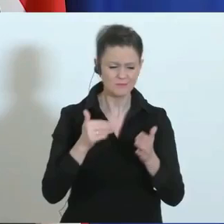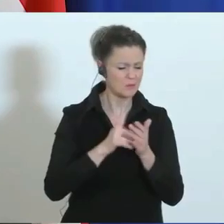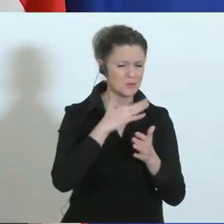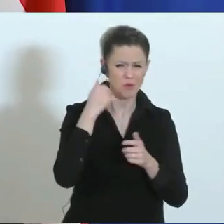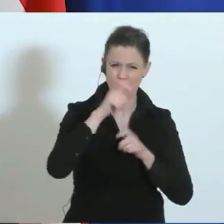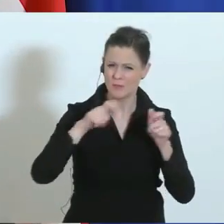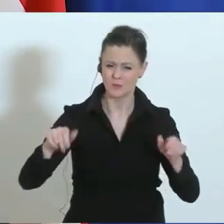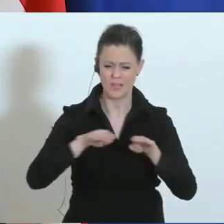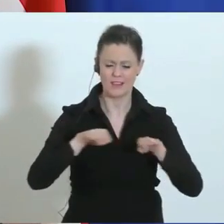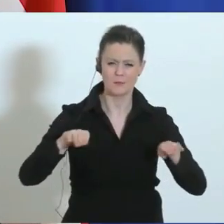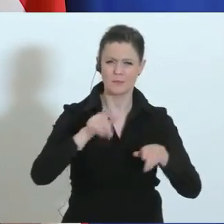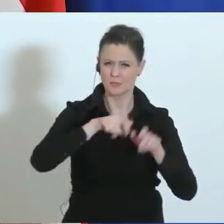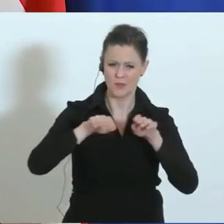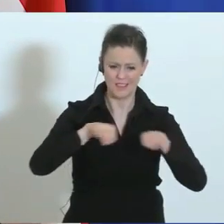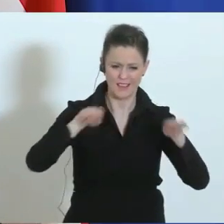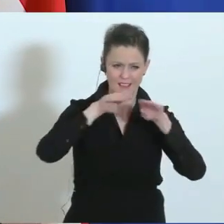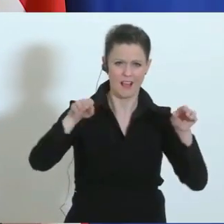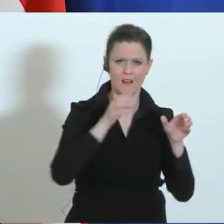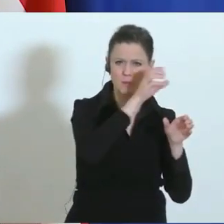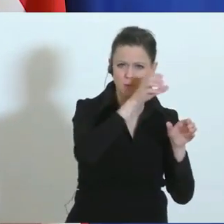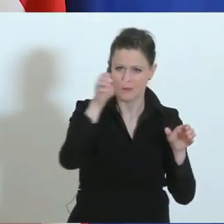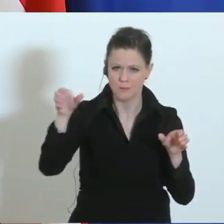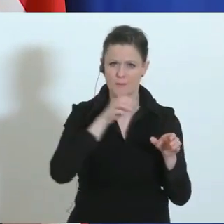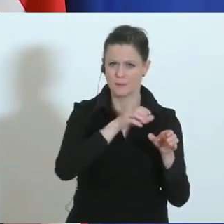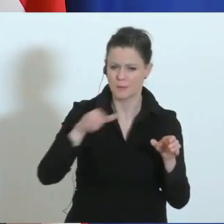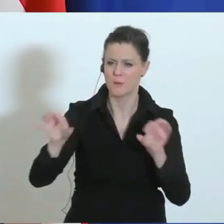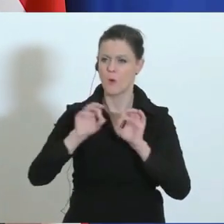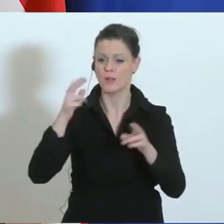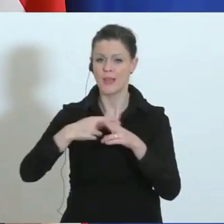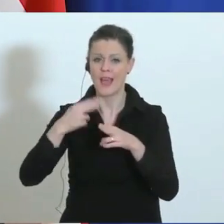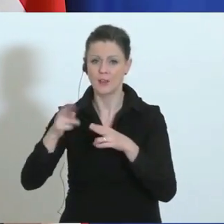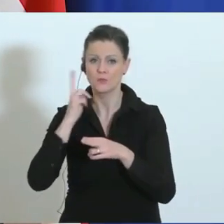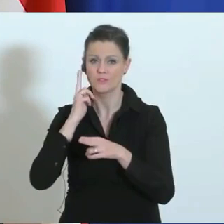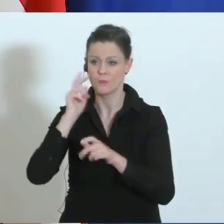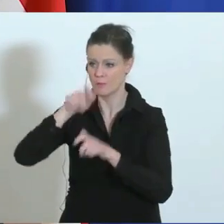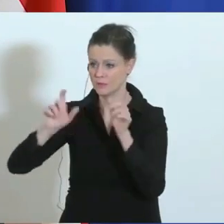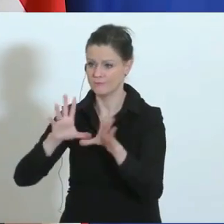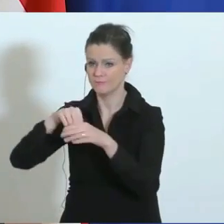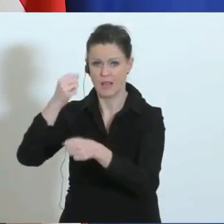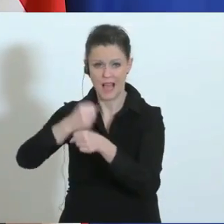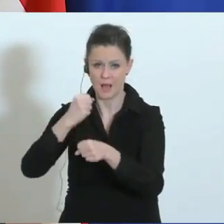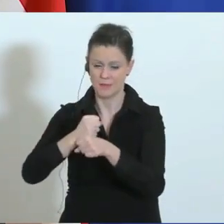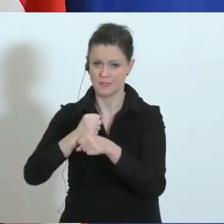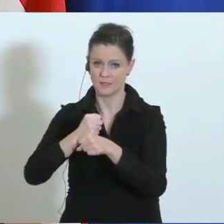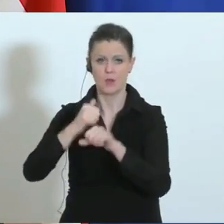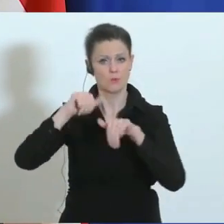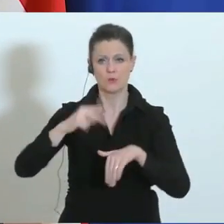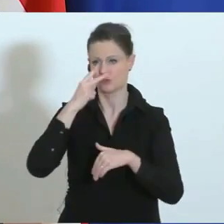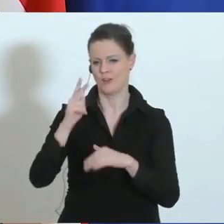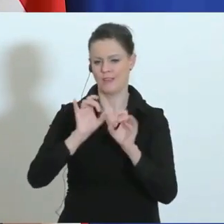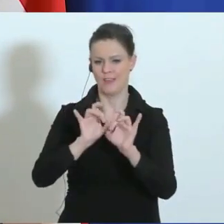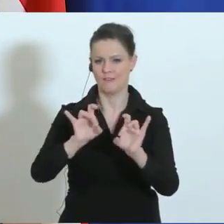Regalschlichterin haben wir schon gesprochen, von den Menschen, die in Reinigungsfirmen arbeiten und dazu beitragen, dass auch da das Infektionsrisiko,